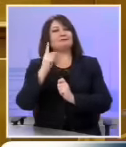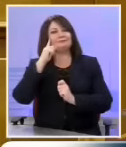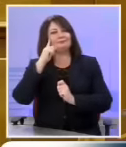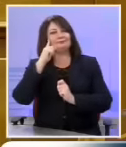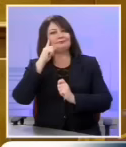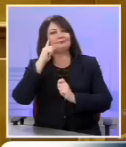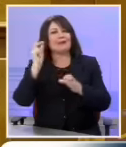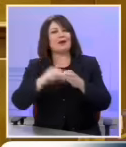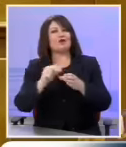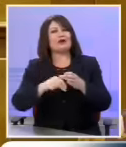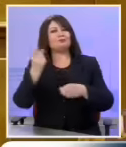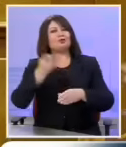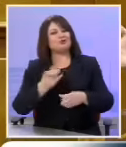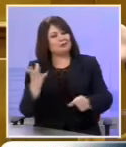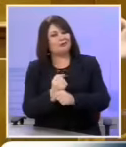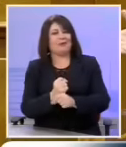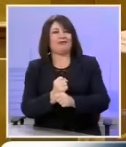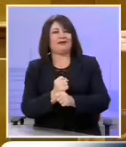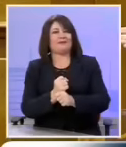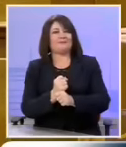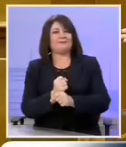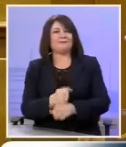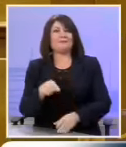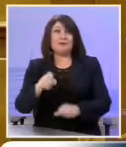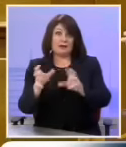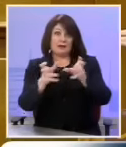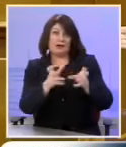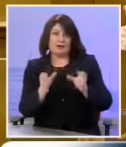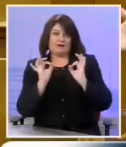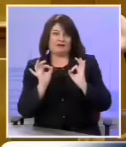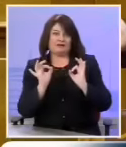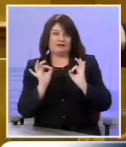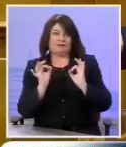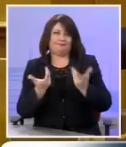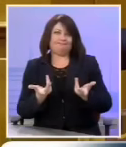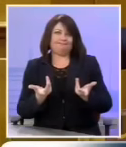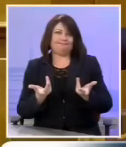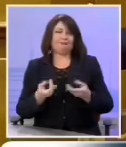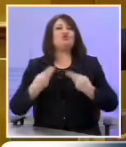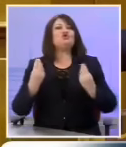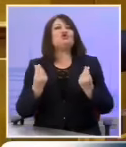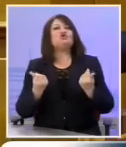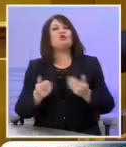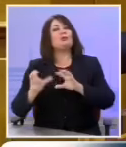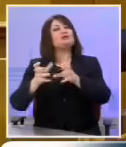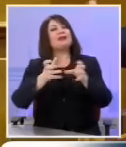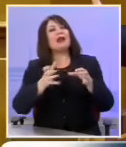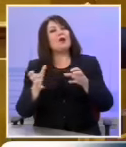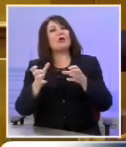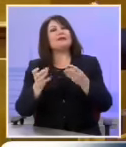εκλογικό μέγεθος. Βασίστηκε και στα μέσα ενημέρωσης. Στον δρόμο των οποίων τα μέσα ενημέρωσης